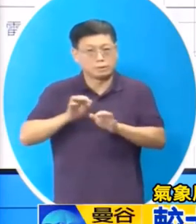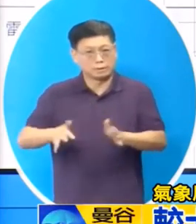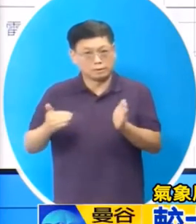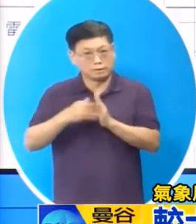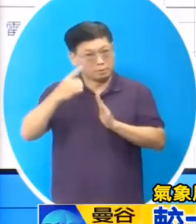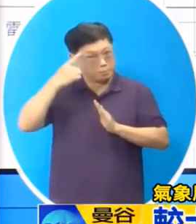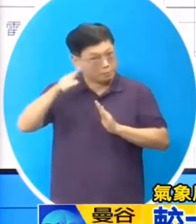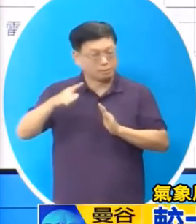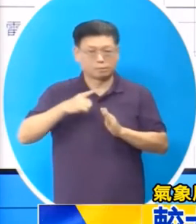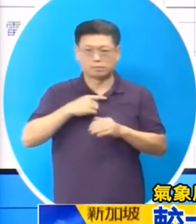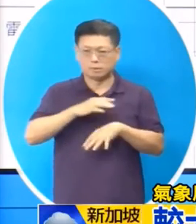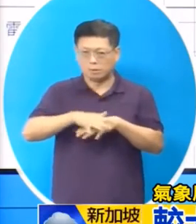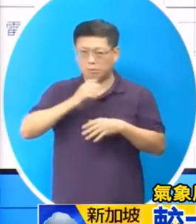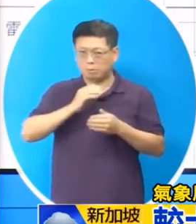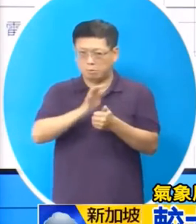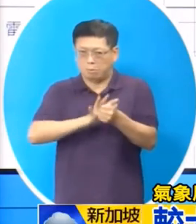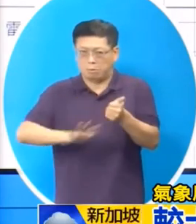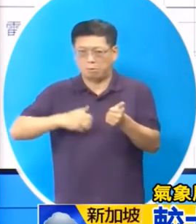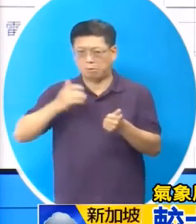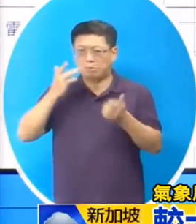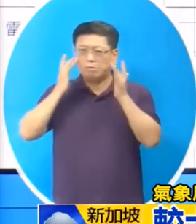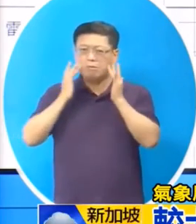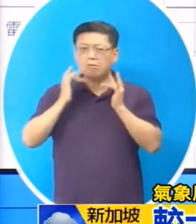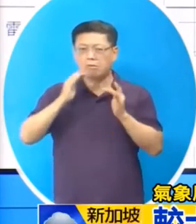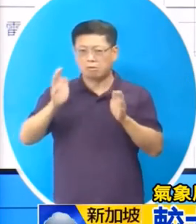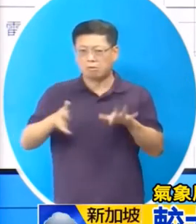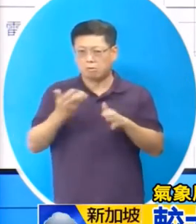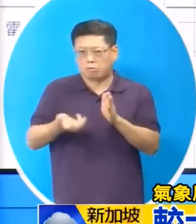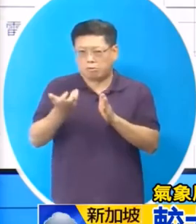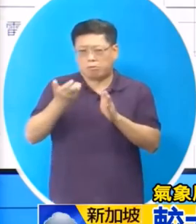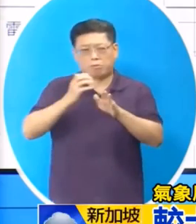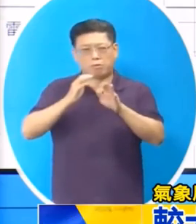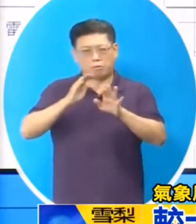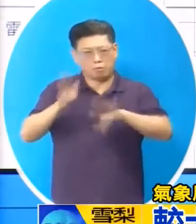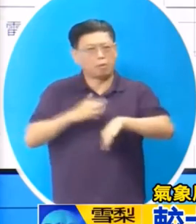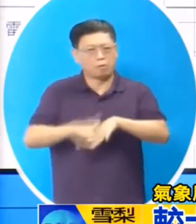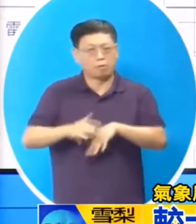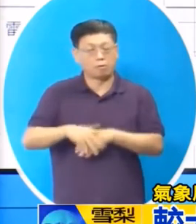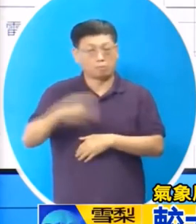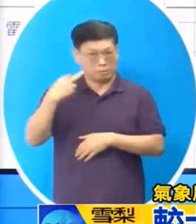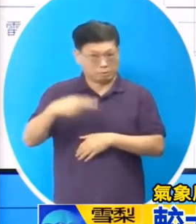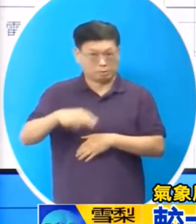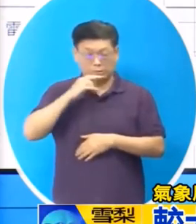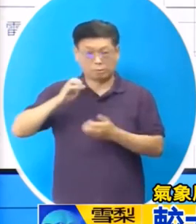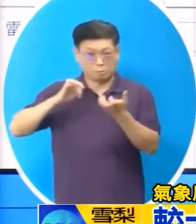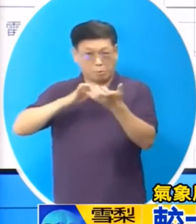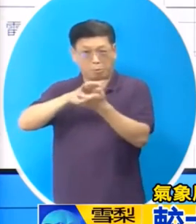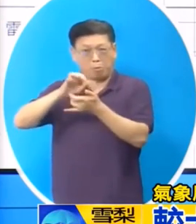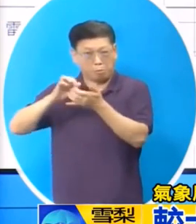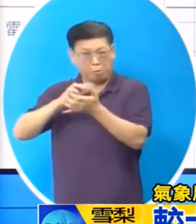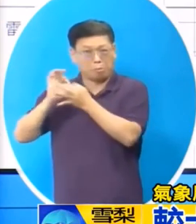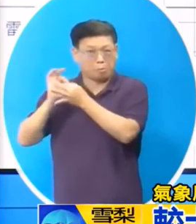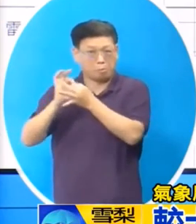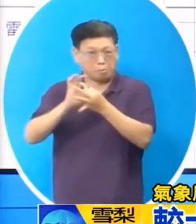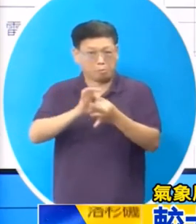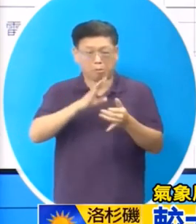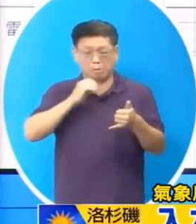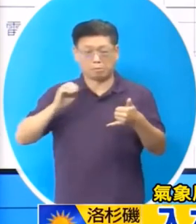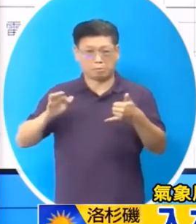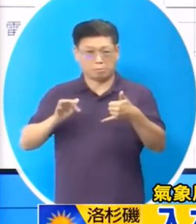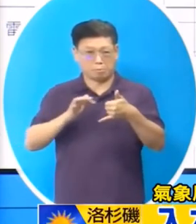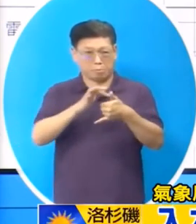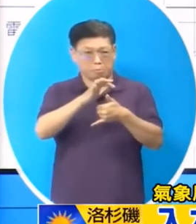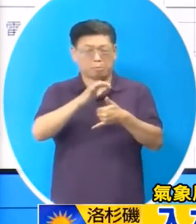明天台东会有焚风造成的高温现象而台风的环流它带来的云气一波二波仍然移入北台湾